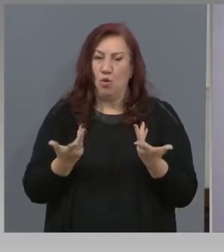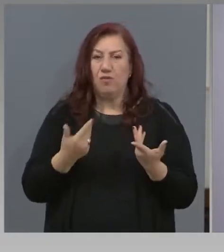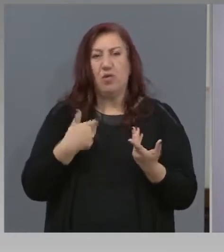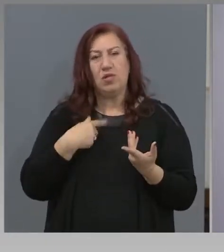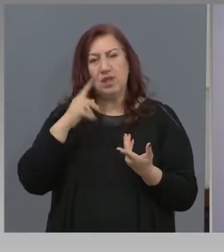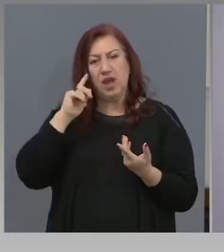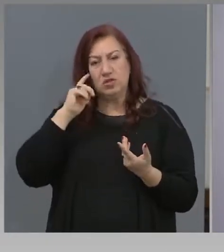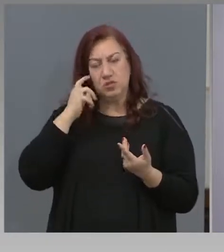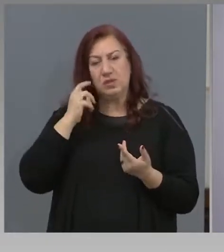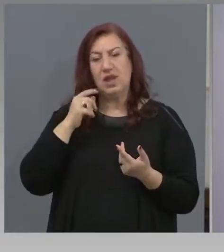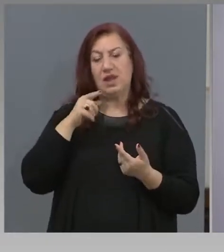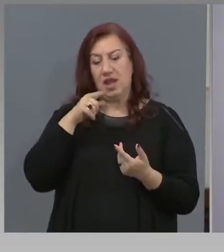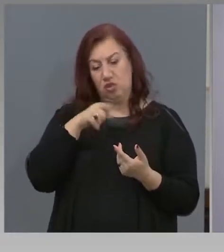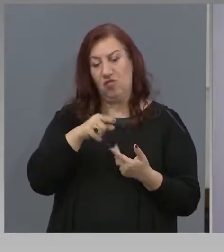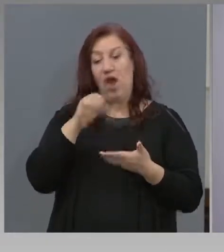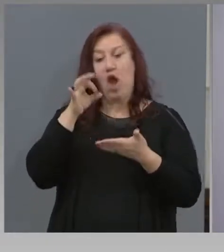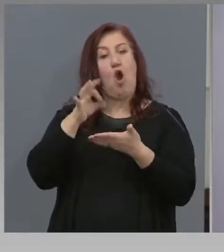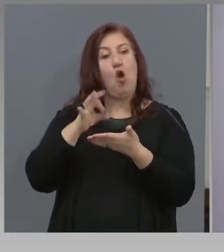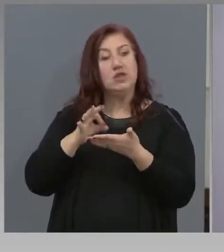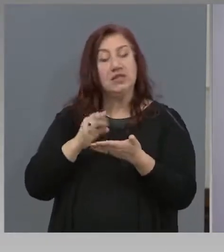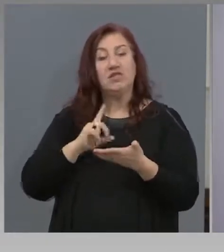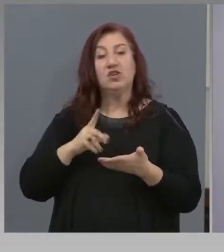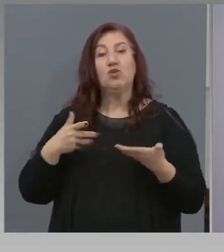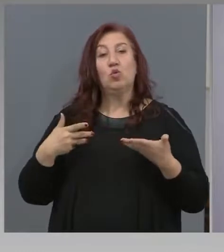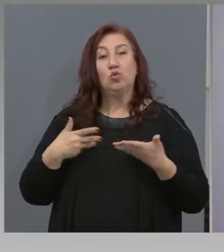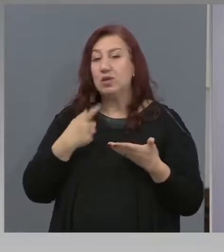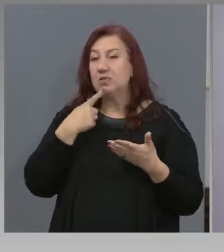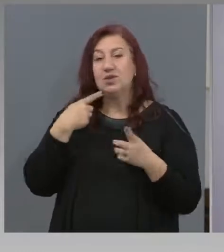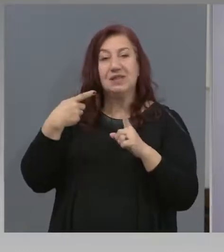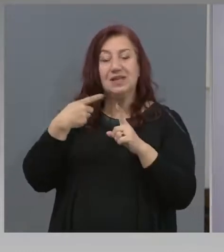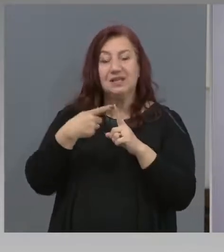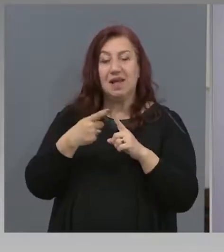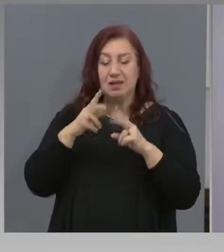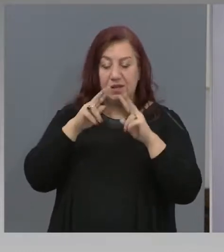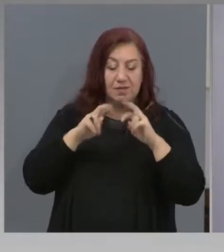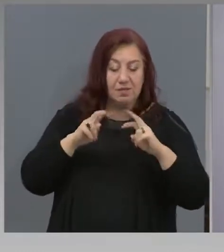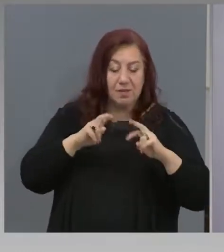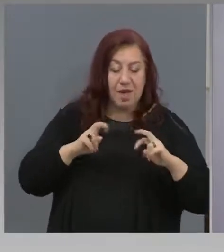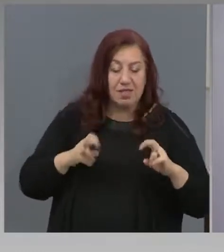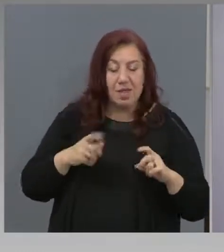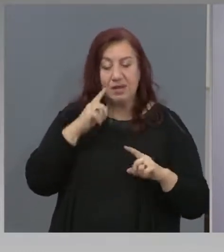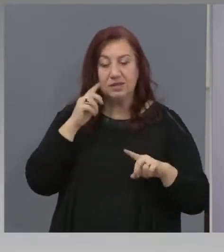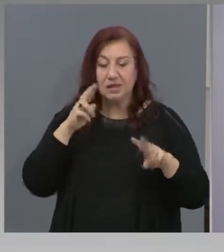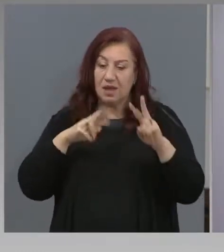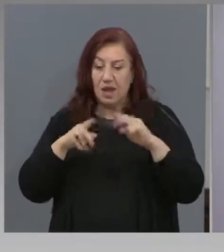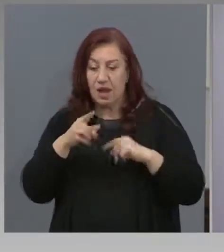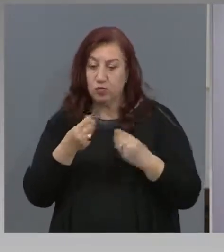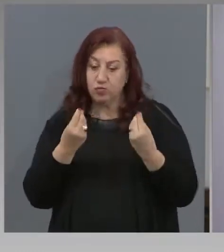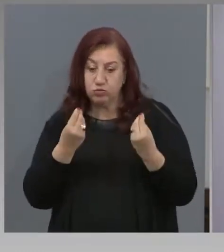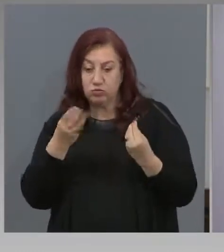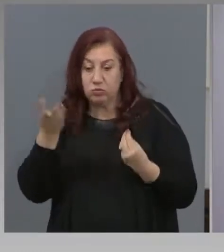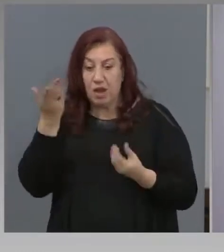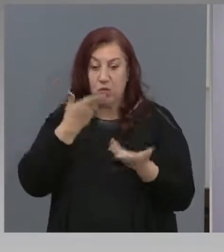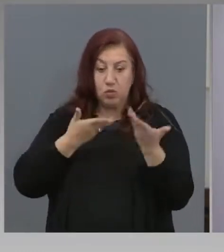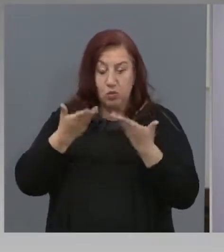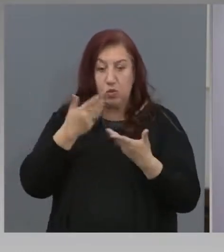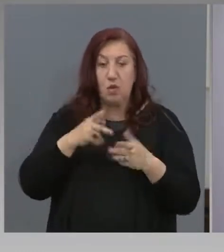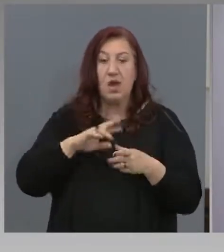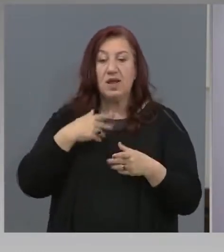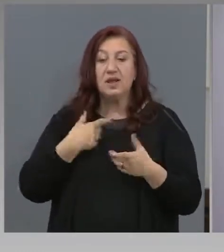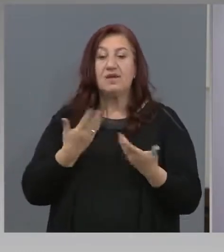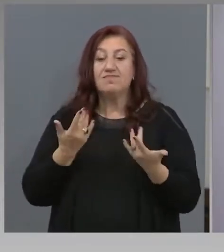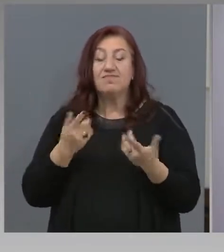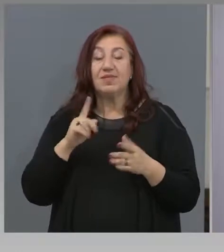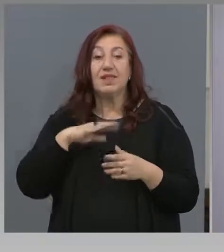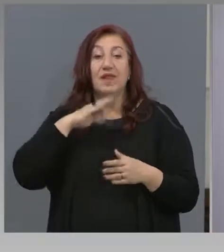че то е необходимо. Зацелите на анализа и диагностиката на резултатите, но трябва да коства